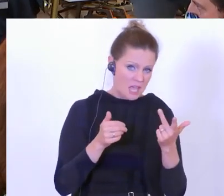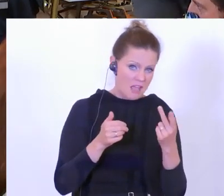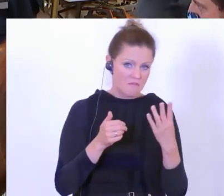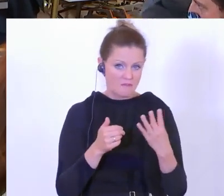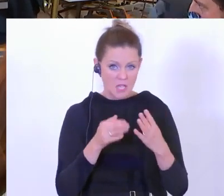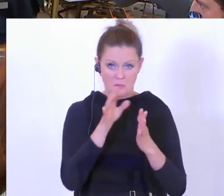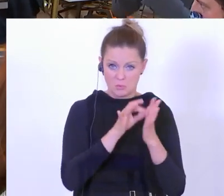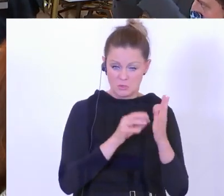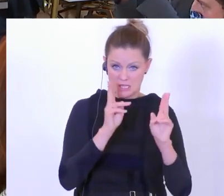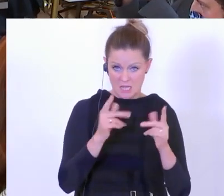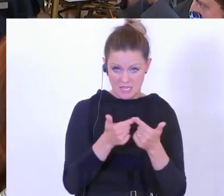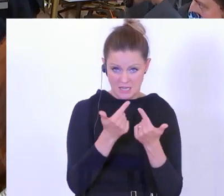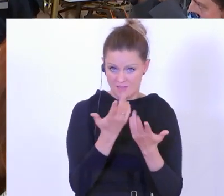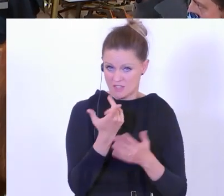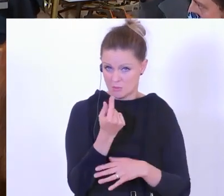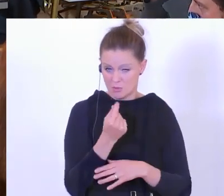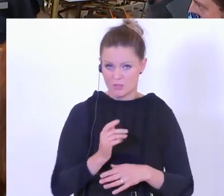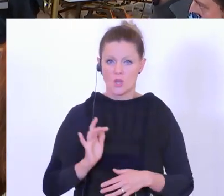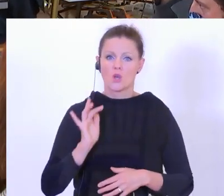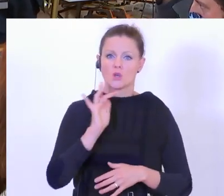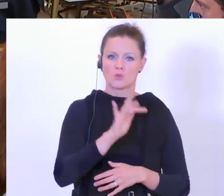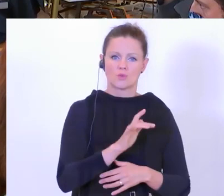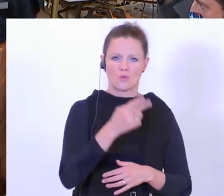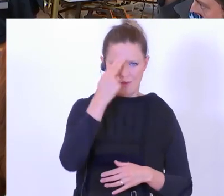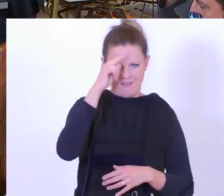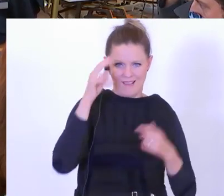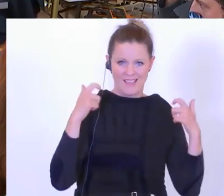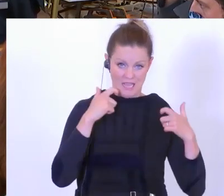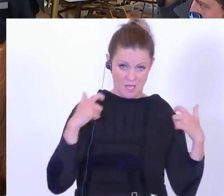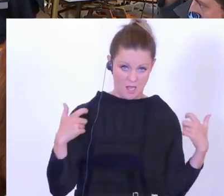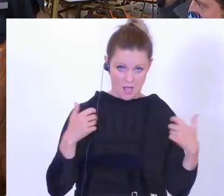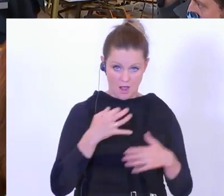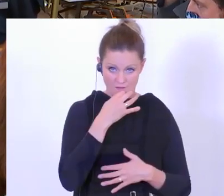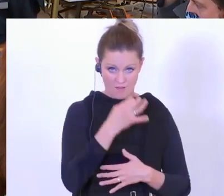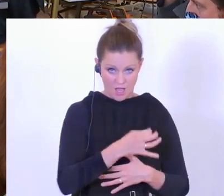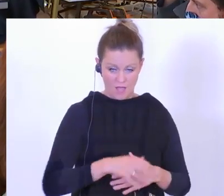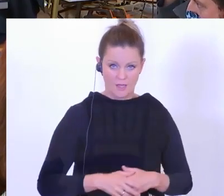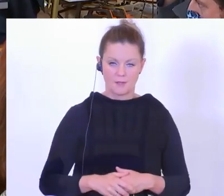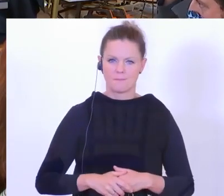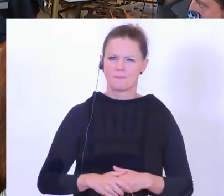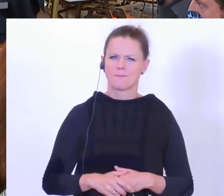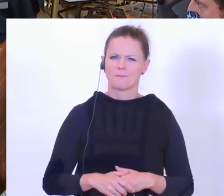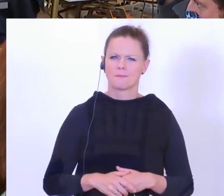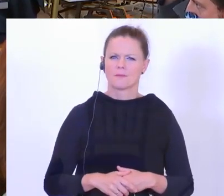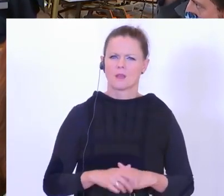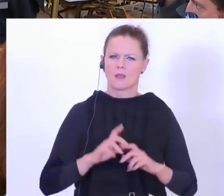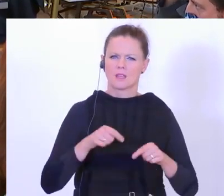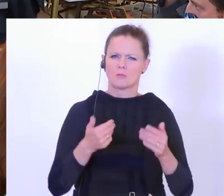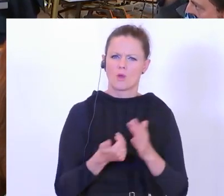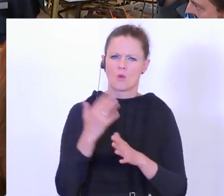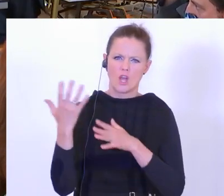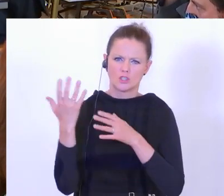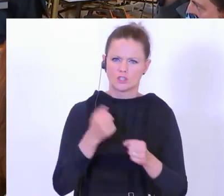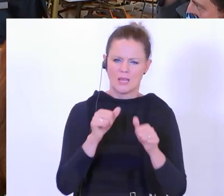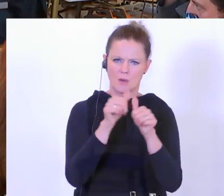wo man das festmachen kann. Eine Frage an den Herrn General. Sie haben gesagt, es gibt ein neues Schleppermodell,